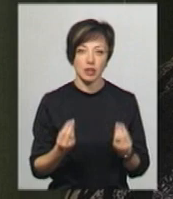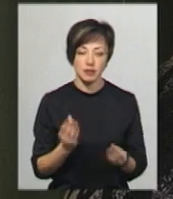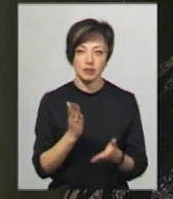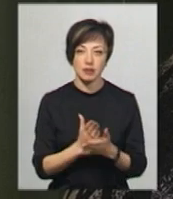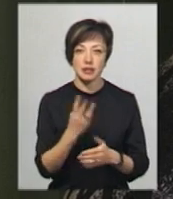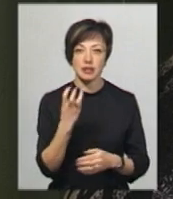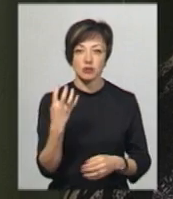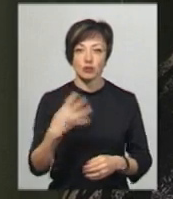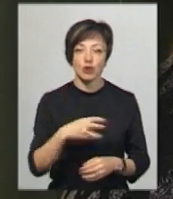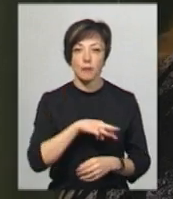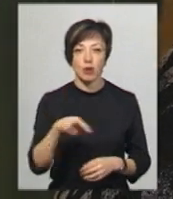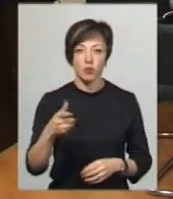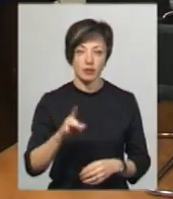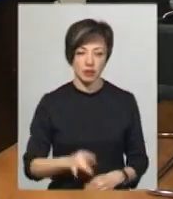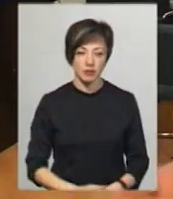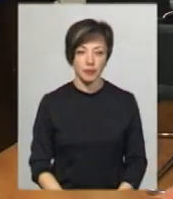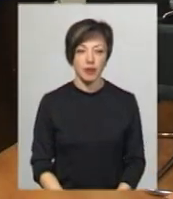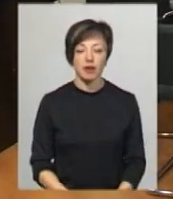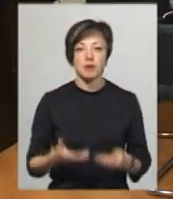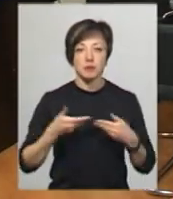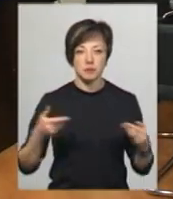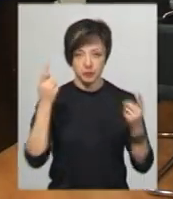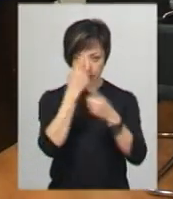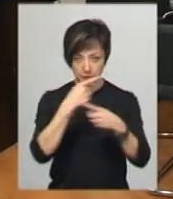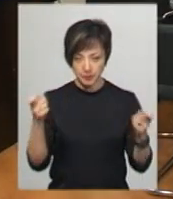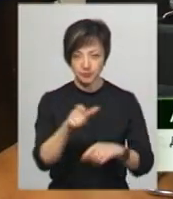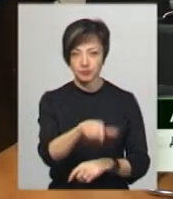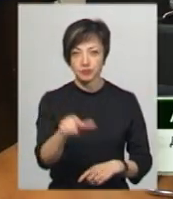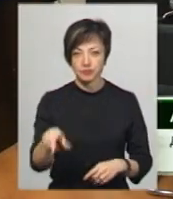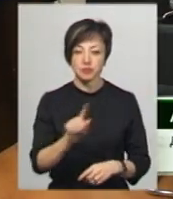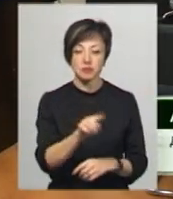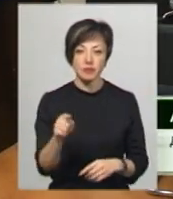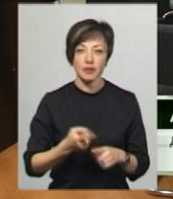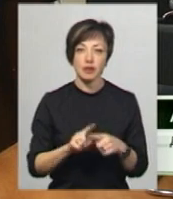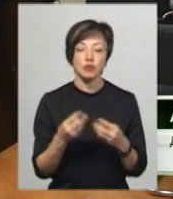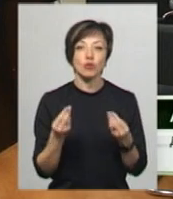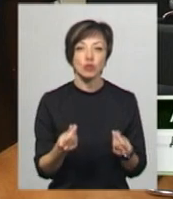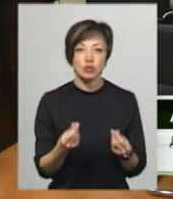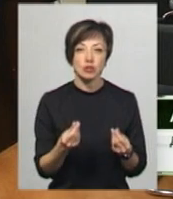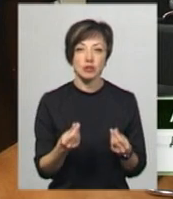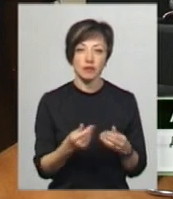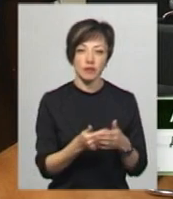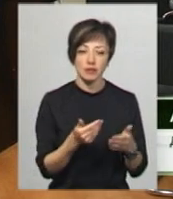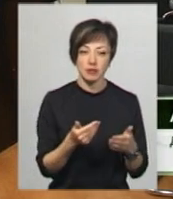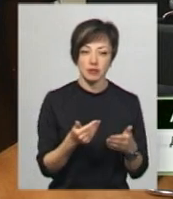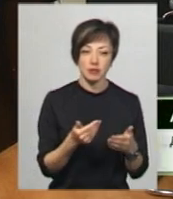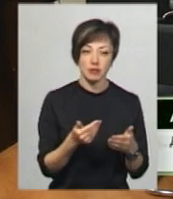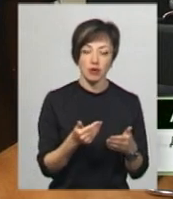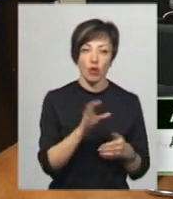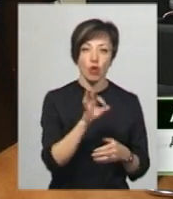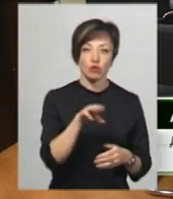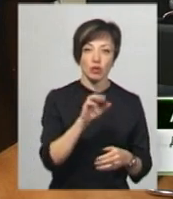день складає 340 мільйонів гривень. Ми хочемо донести до аминентів, щоб вони, оці кошти, які приходять з